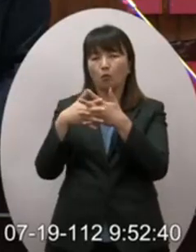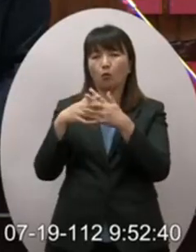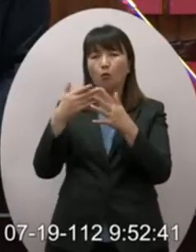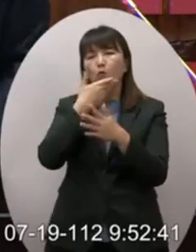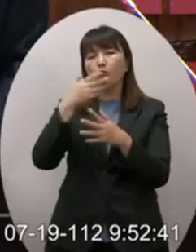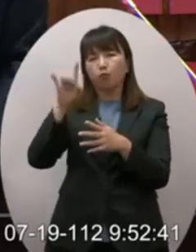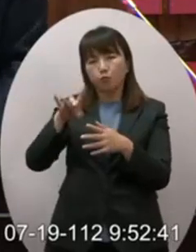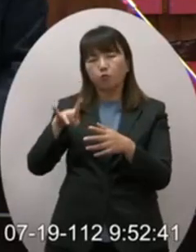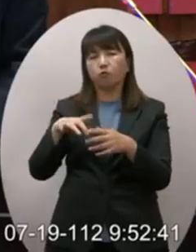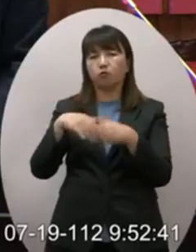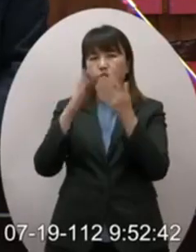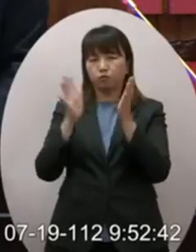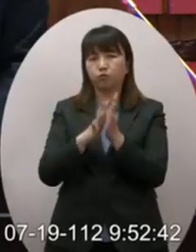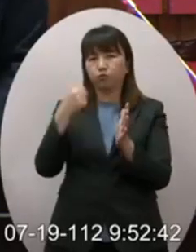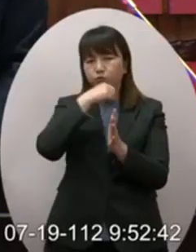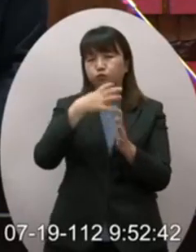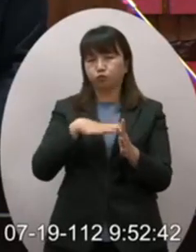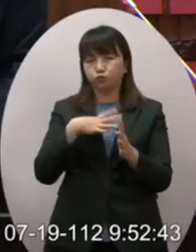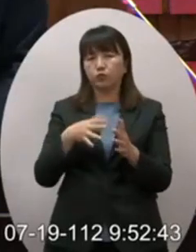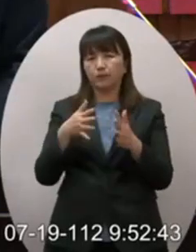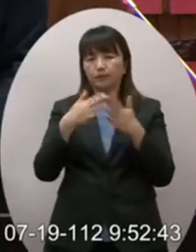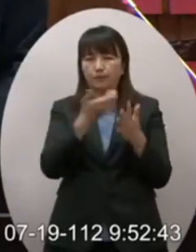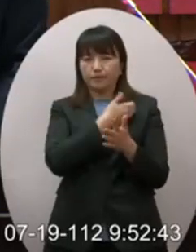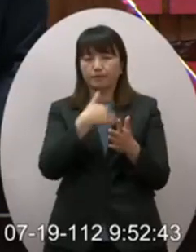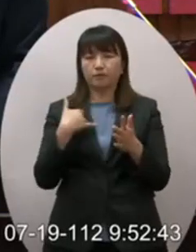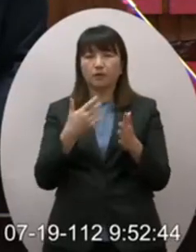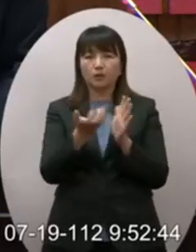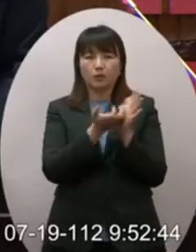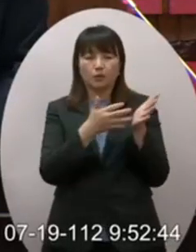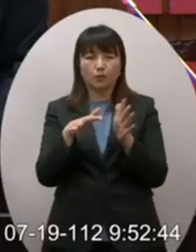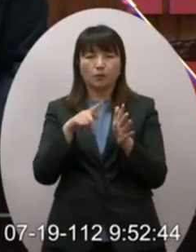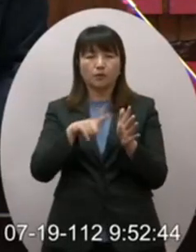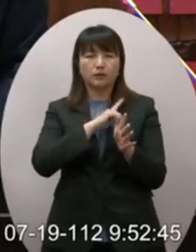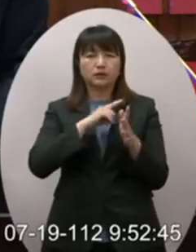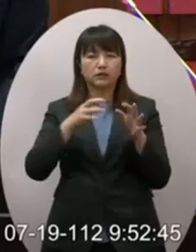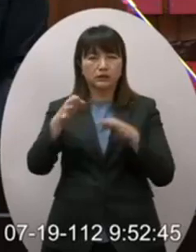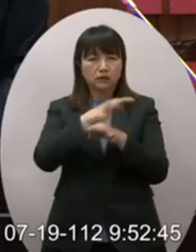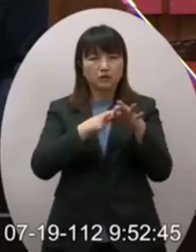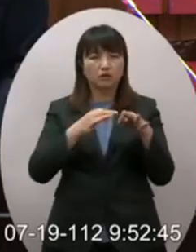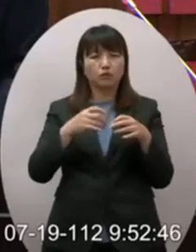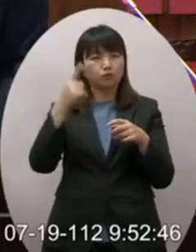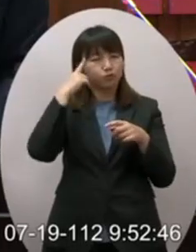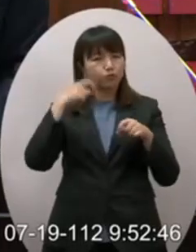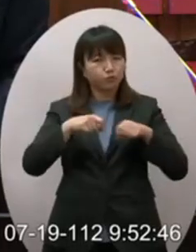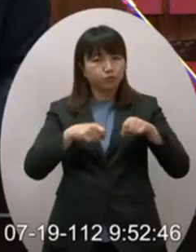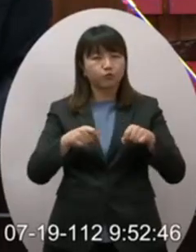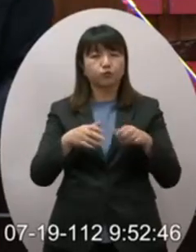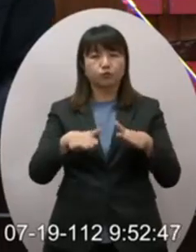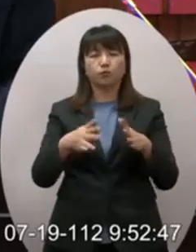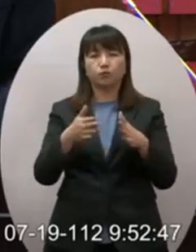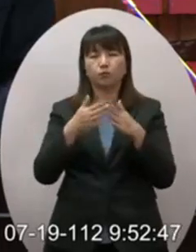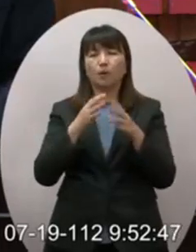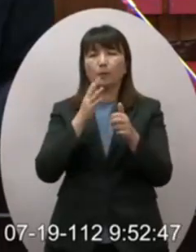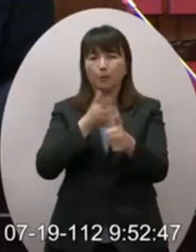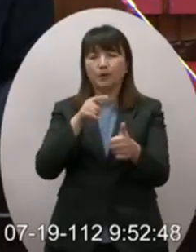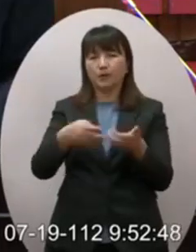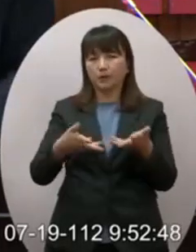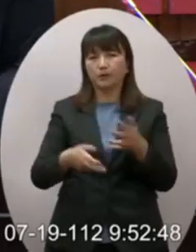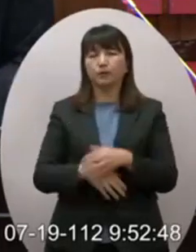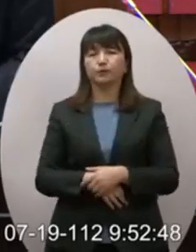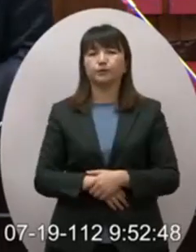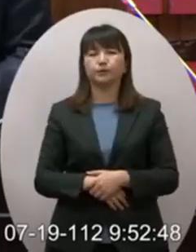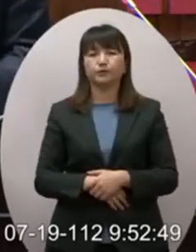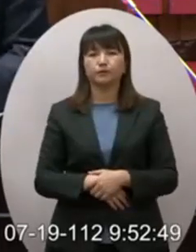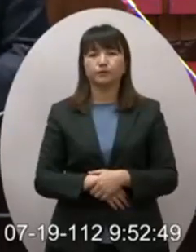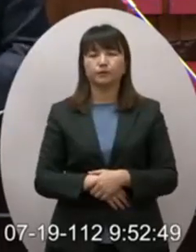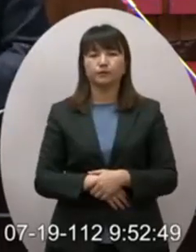國家利益是什麼我們要知道啊我們才要擬定我們的所謂的經貿戰略啊這是我今天要question你的地方這就是